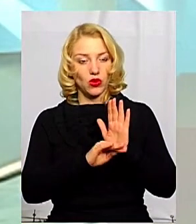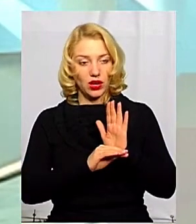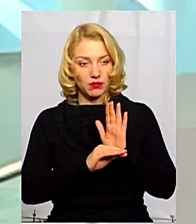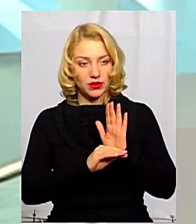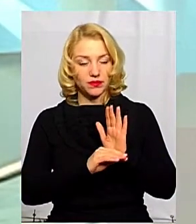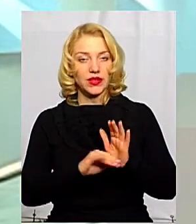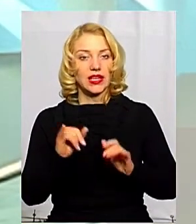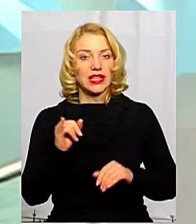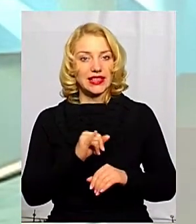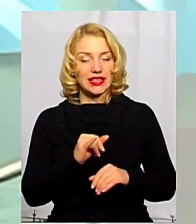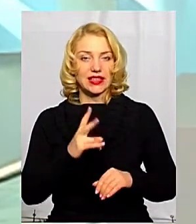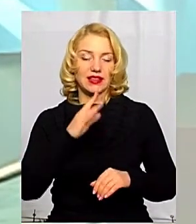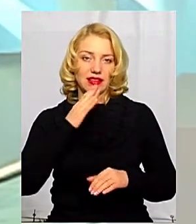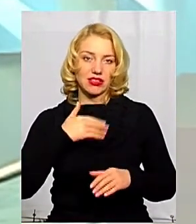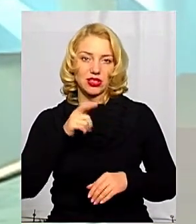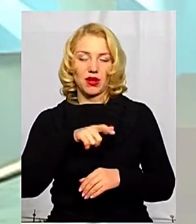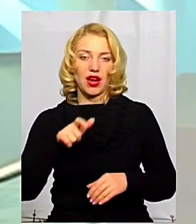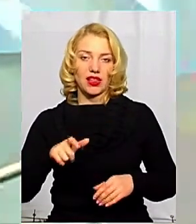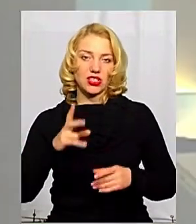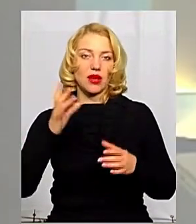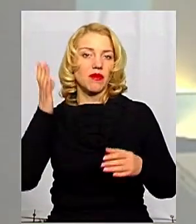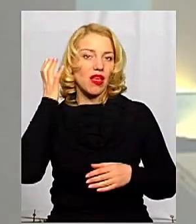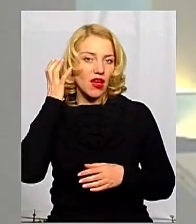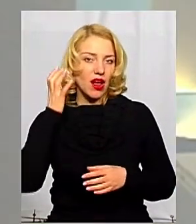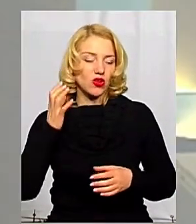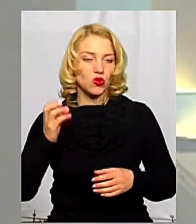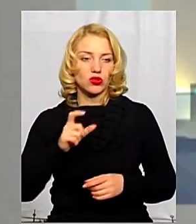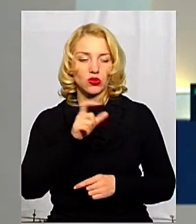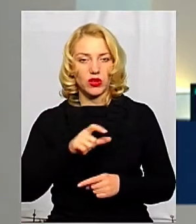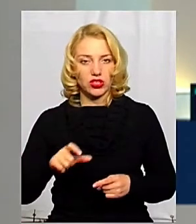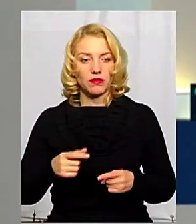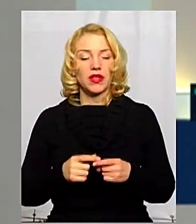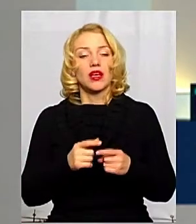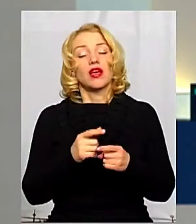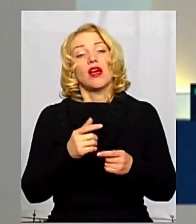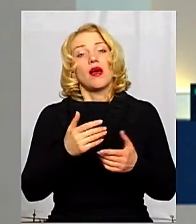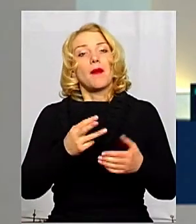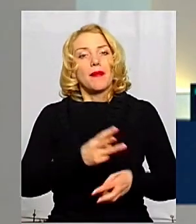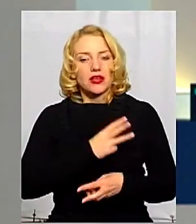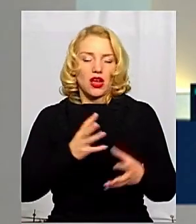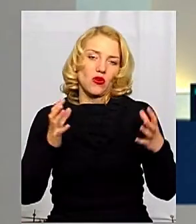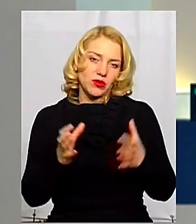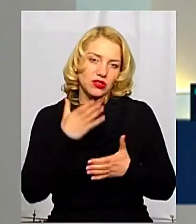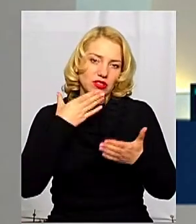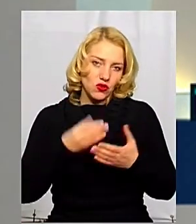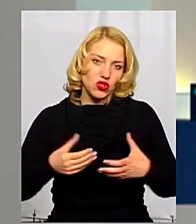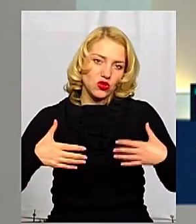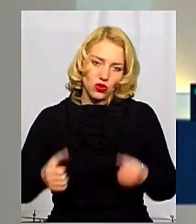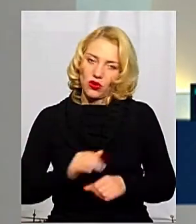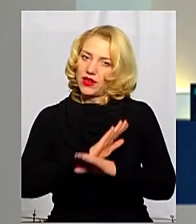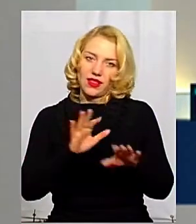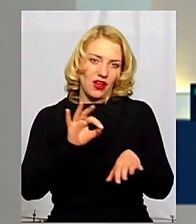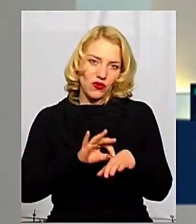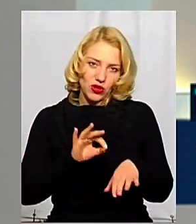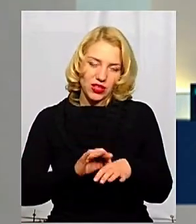І нашим глядачам і радіослухачам я бажаю перегти своє здоров'я, не хворіти, і